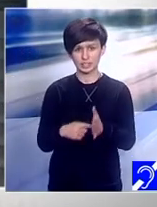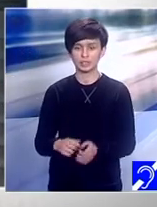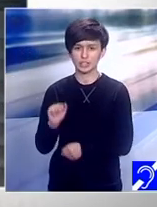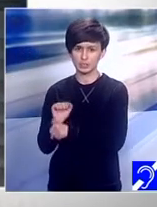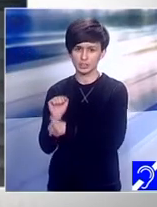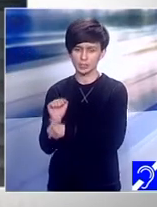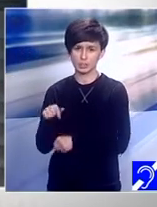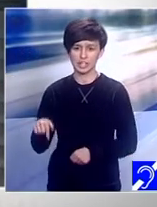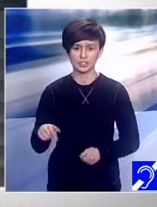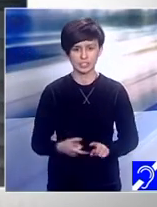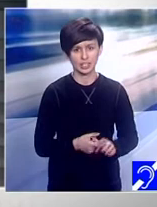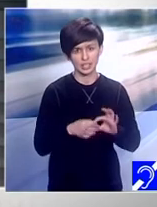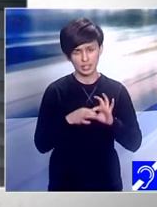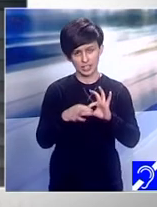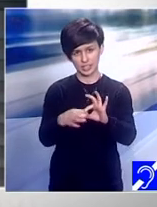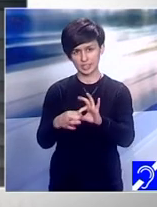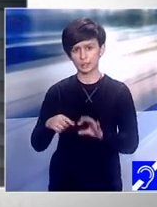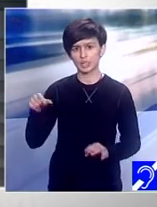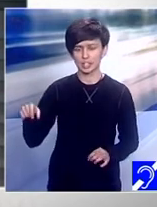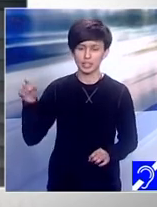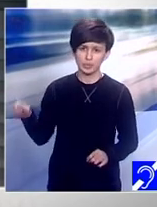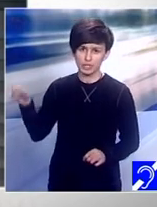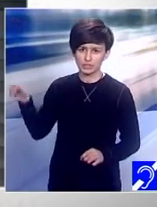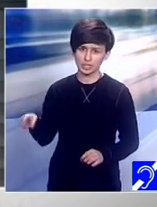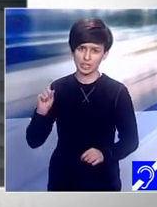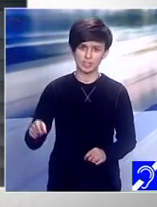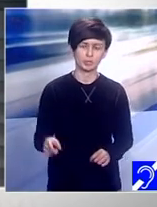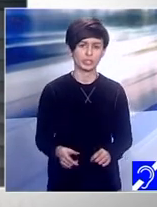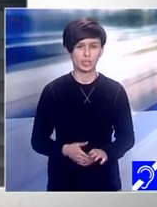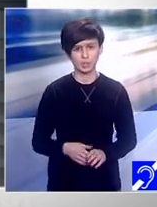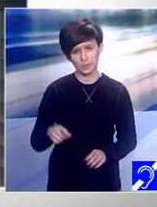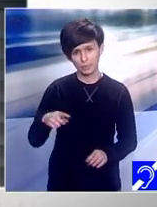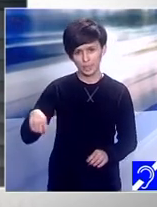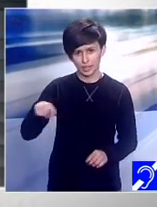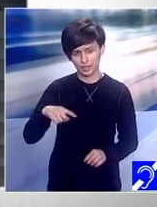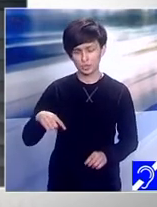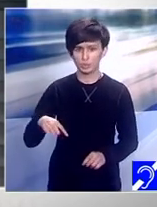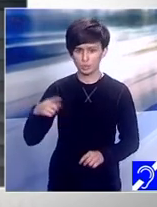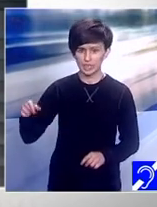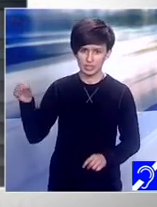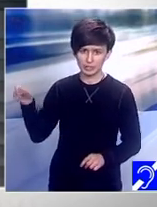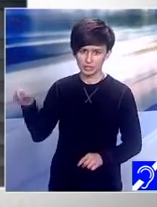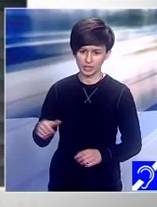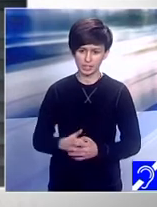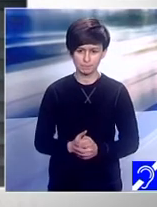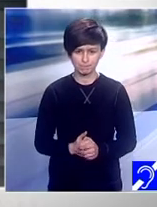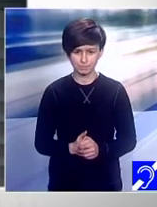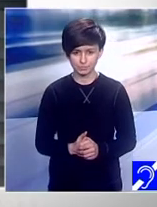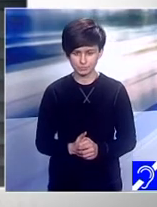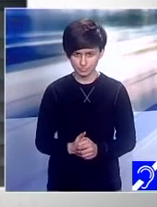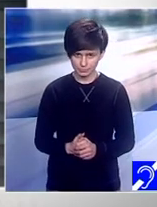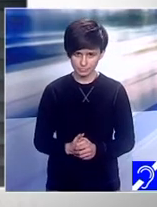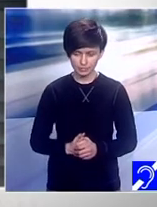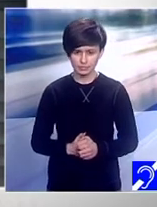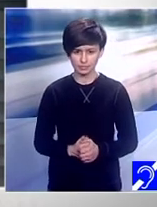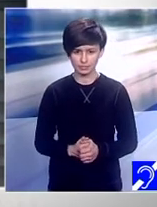trebui să o aibă cu ceilalți capacităților lor și tuturor celorlalte lucruri frumoase pe care aceste persoane le pot